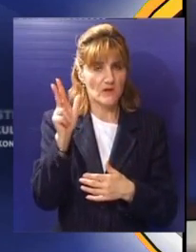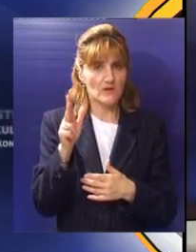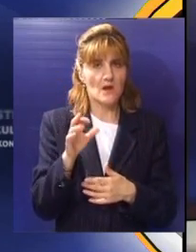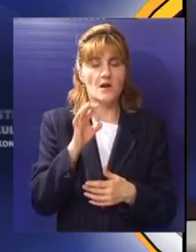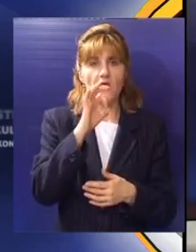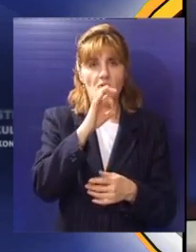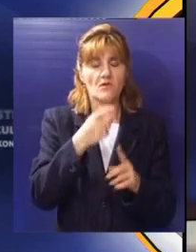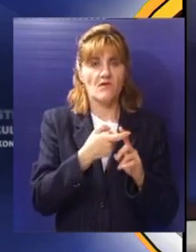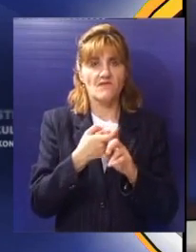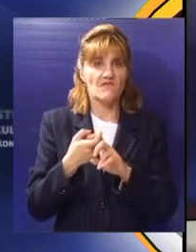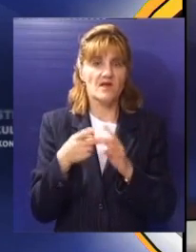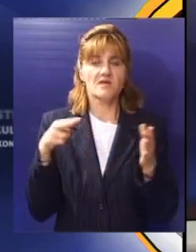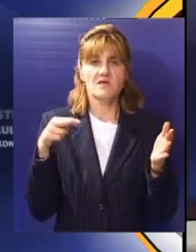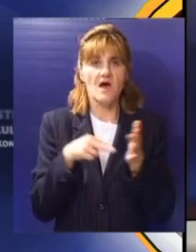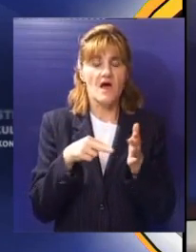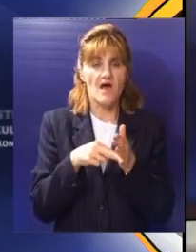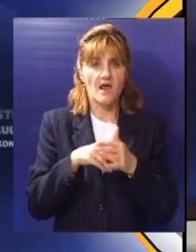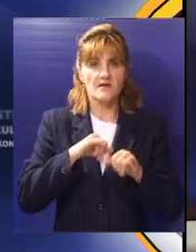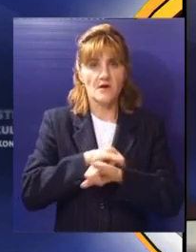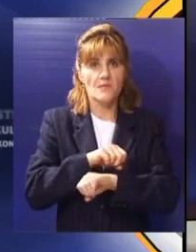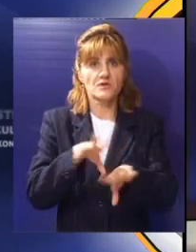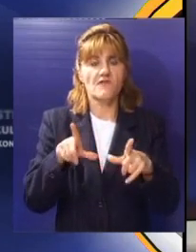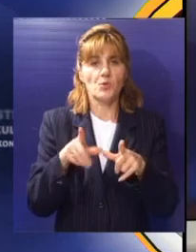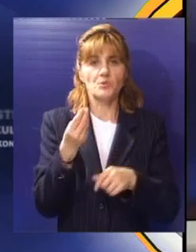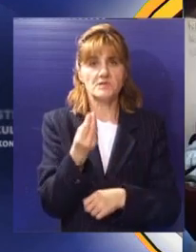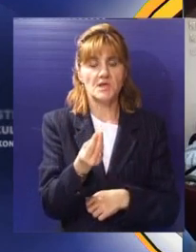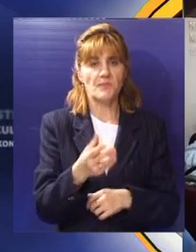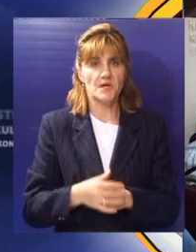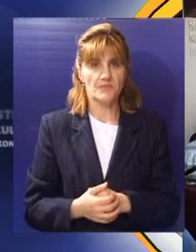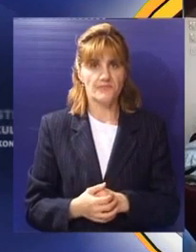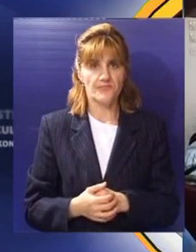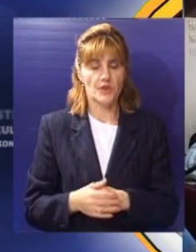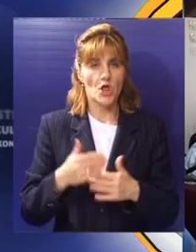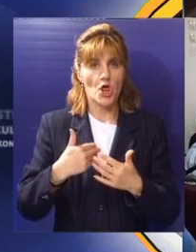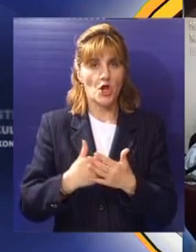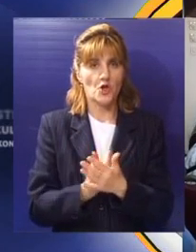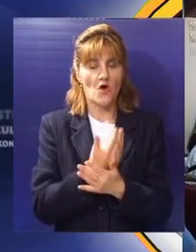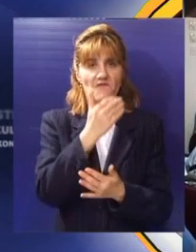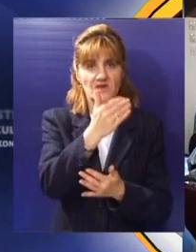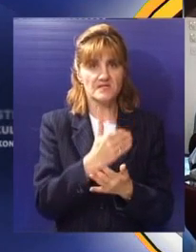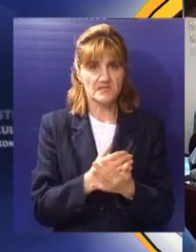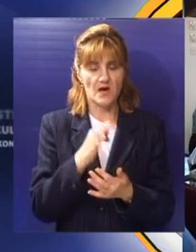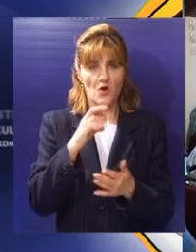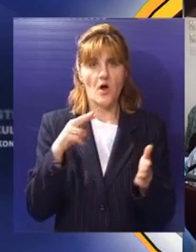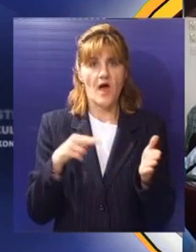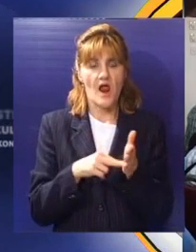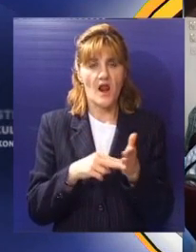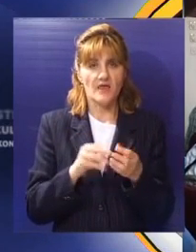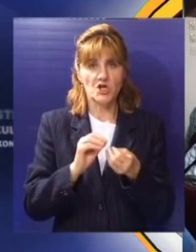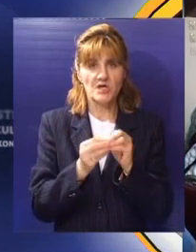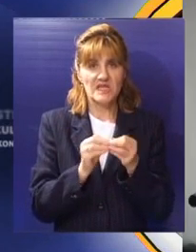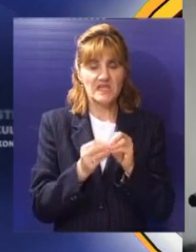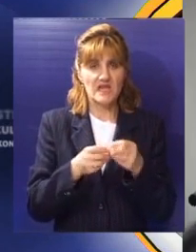će reći o popularizaciji elektronskog poslovanja u Srbiji. Novi zakon o elektronskoj trgovini štiti